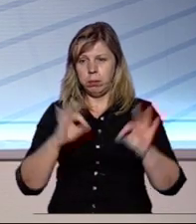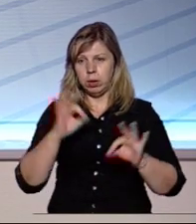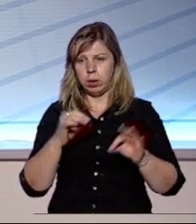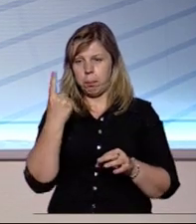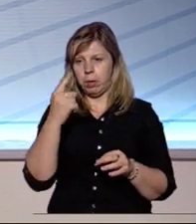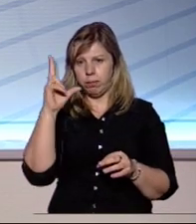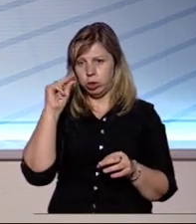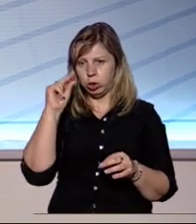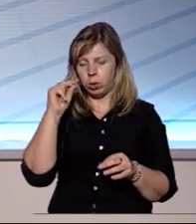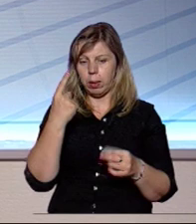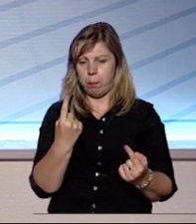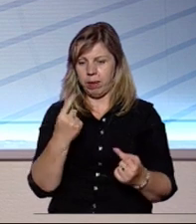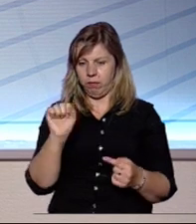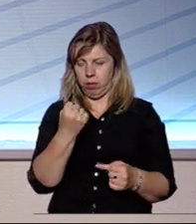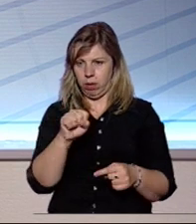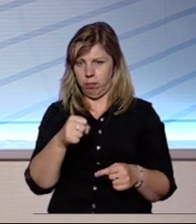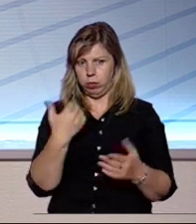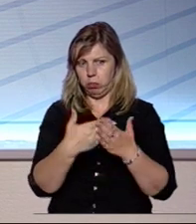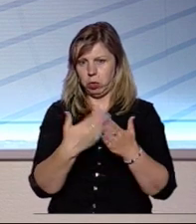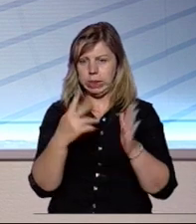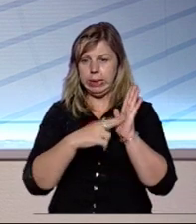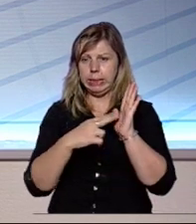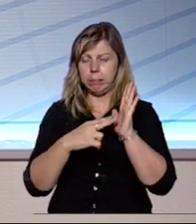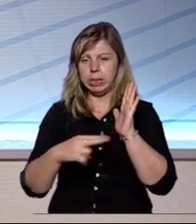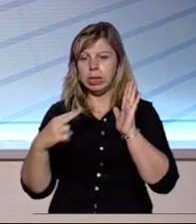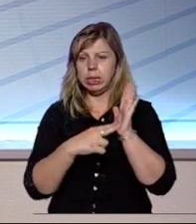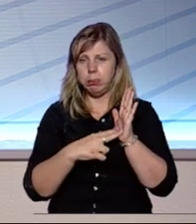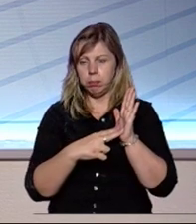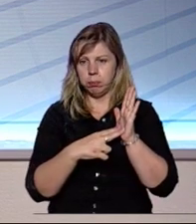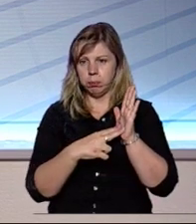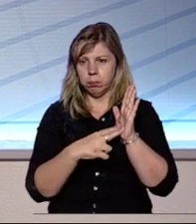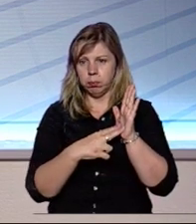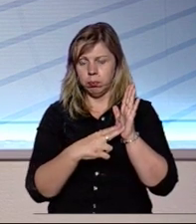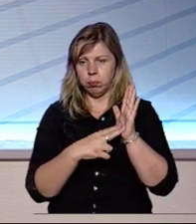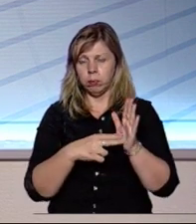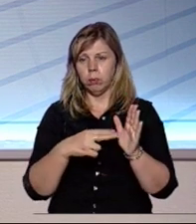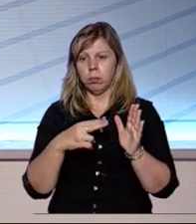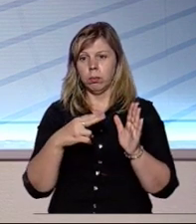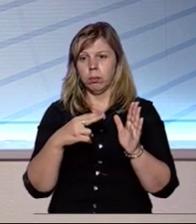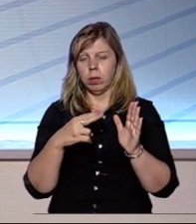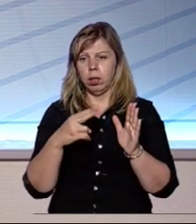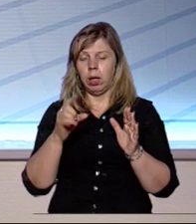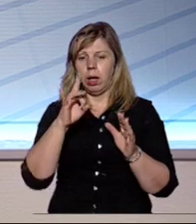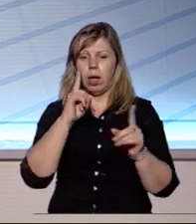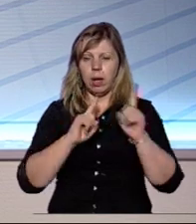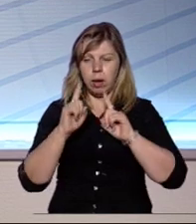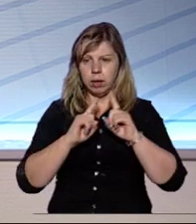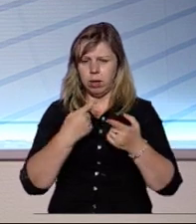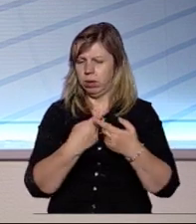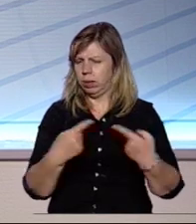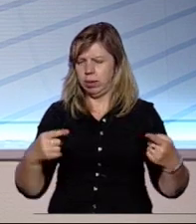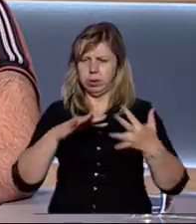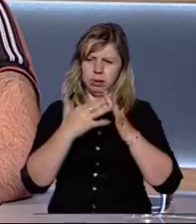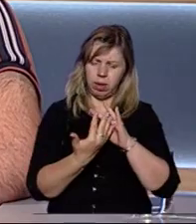серпня в 77 радах різного рівня